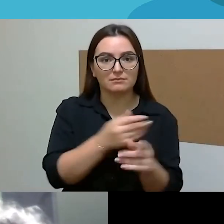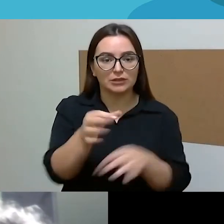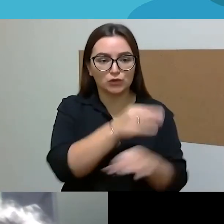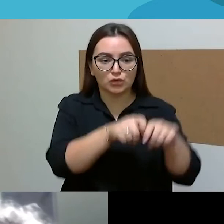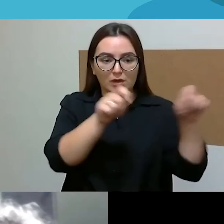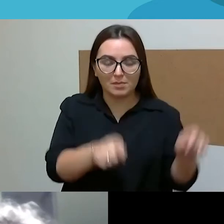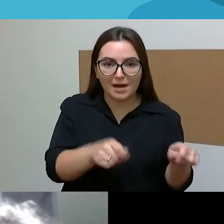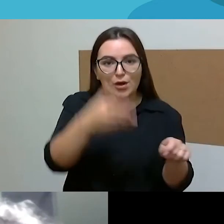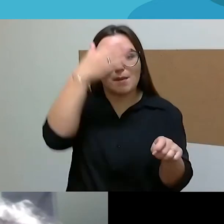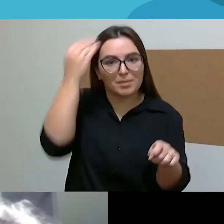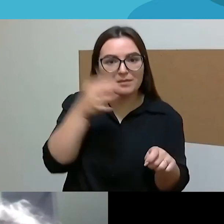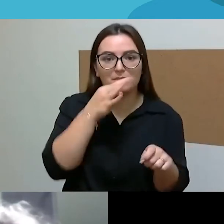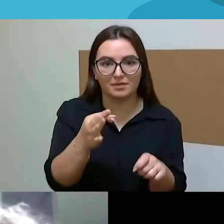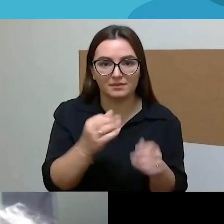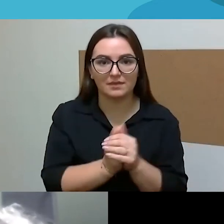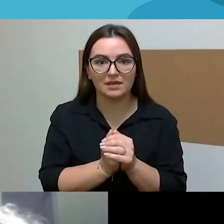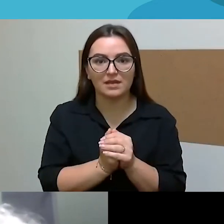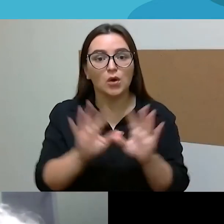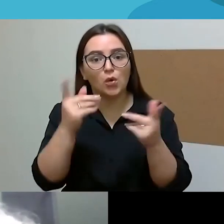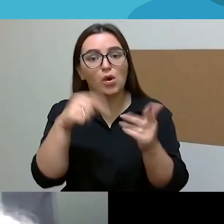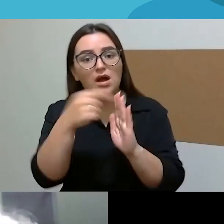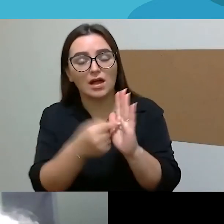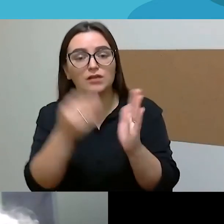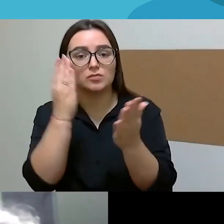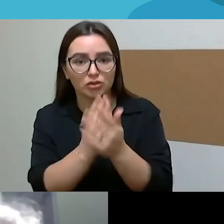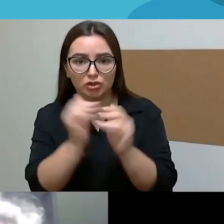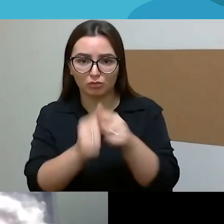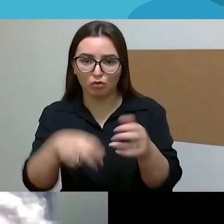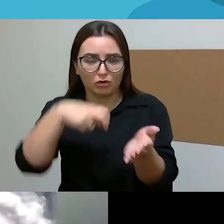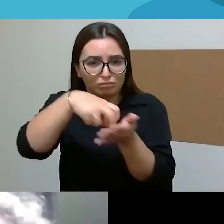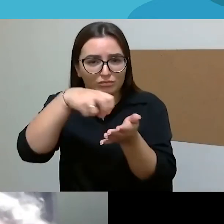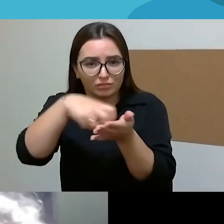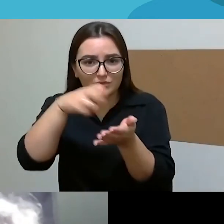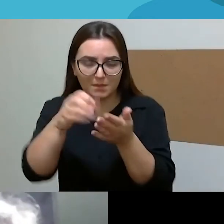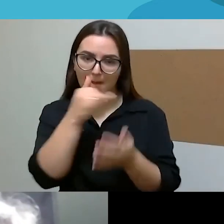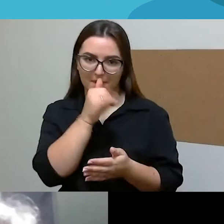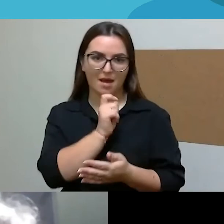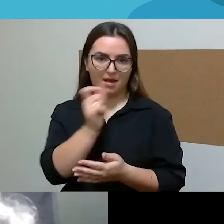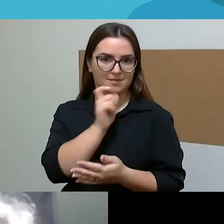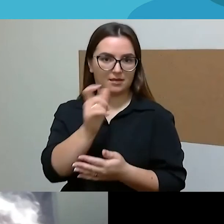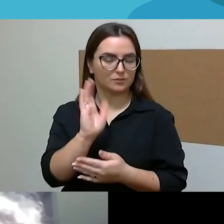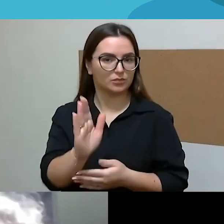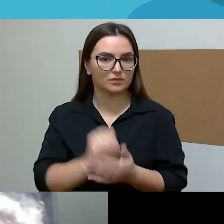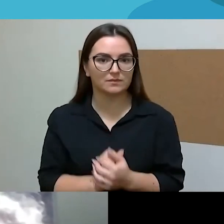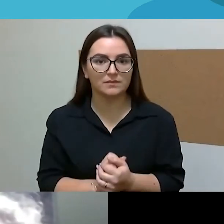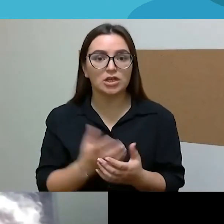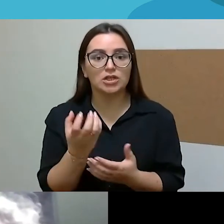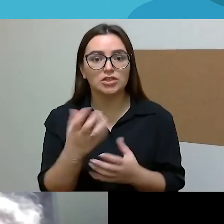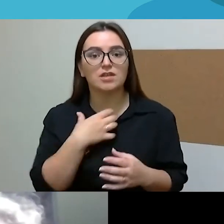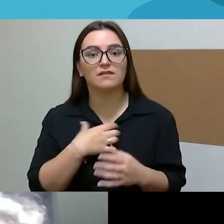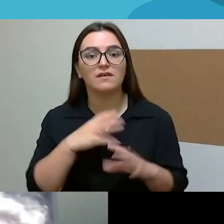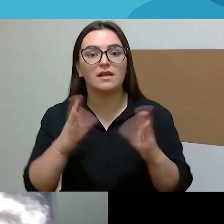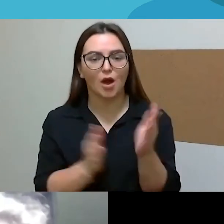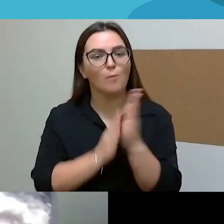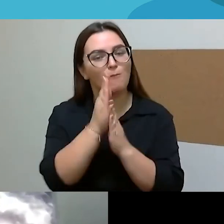yra daugiau negu laukiami ir mes juos tikrai pabandėsim atsakyti. Kitas svarbus momentas, toks motivacinis,